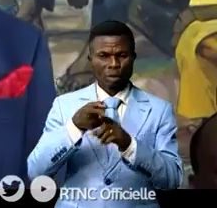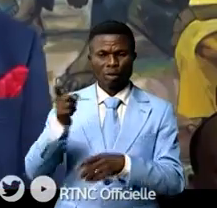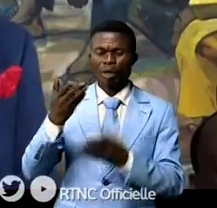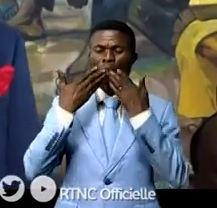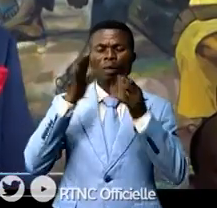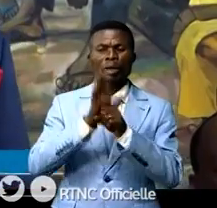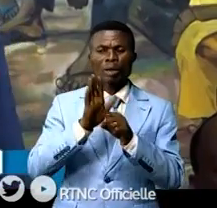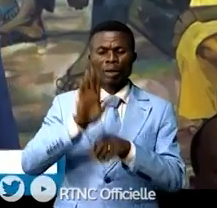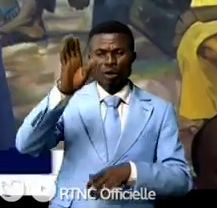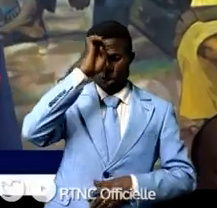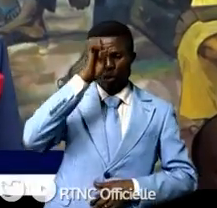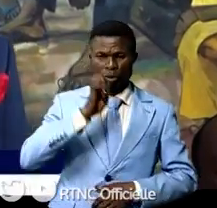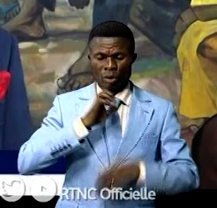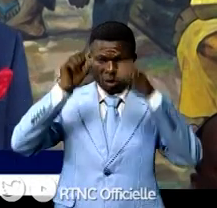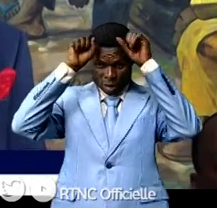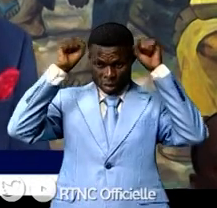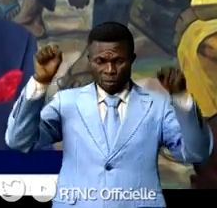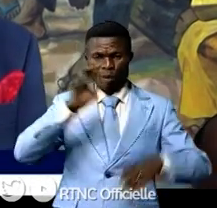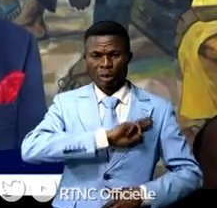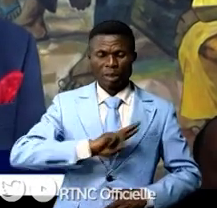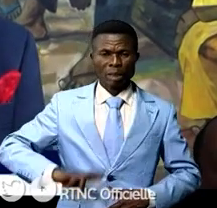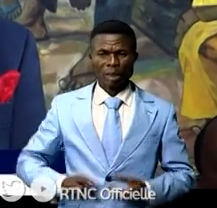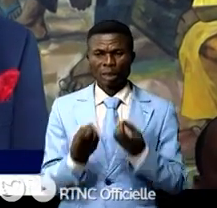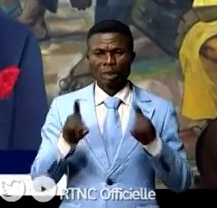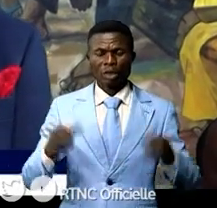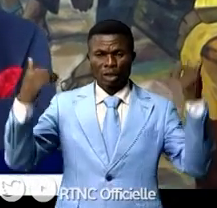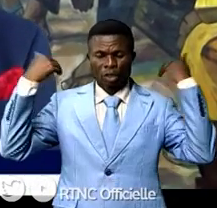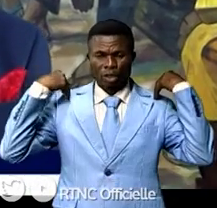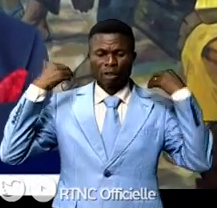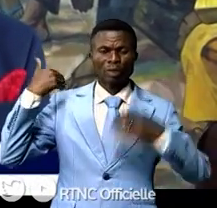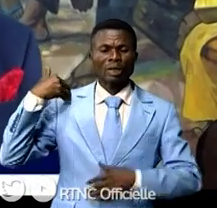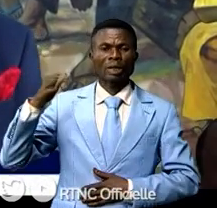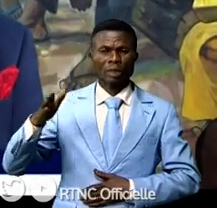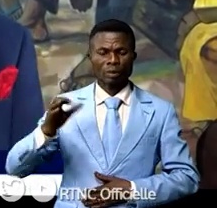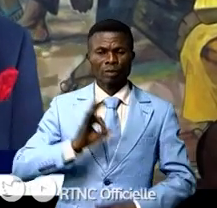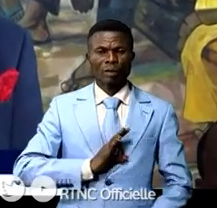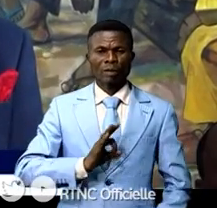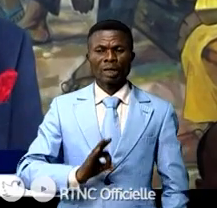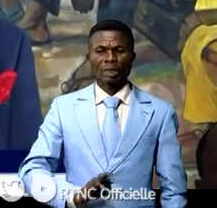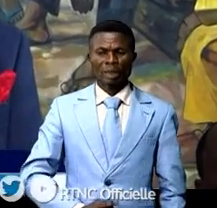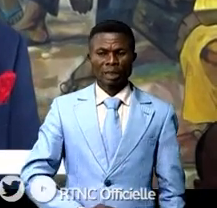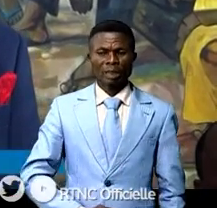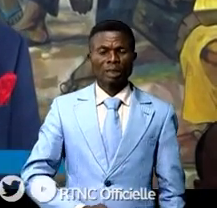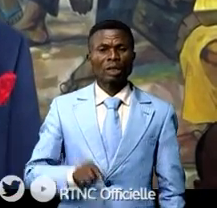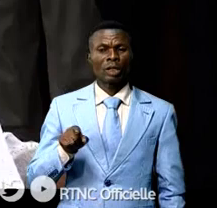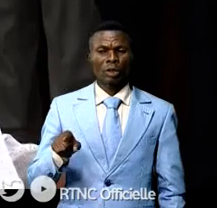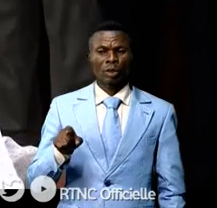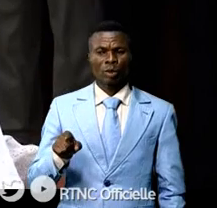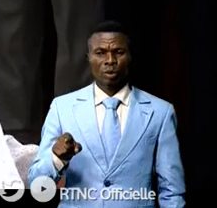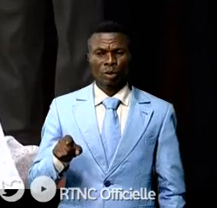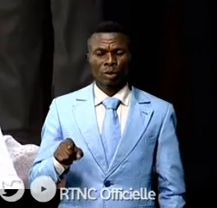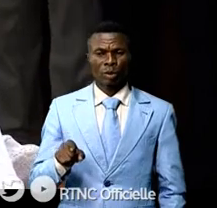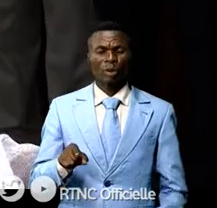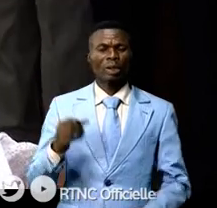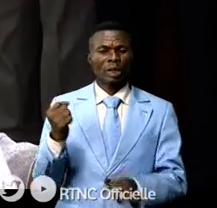à son excellence, monsieur le président de la République, chef de l'État, Félix-Antoine Tshiseké d'Itilombrou, en